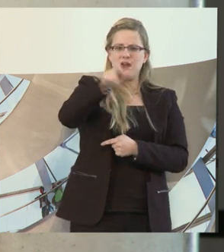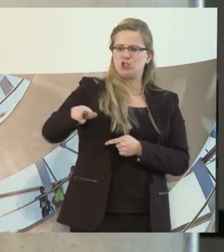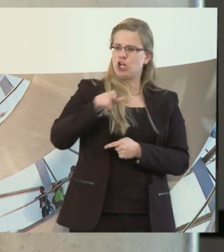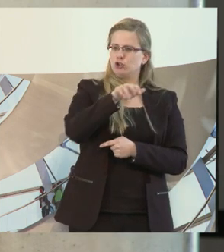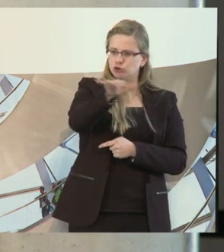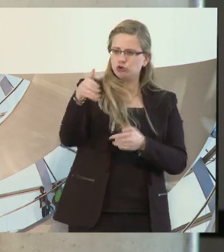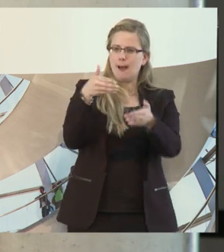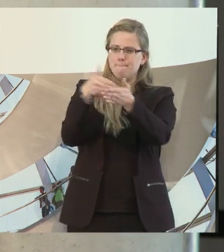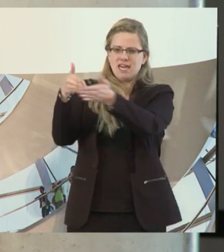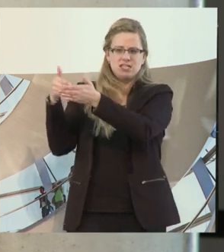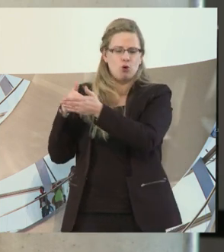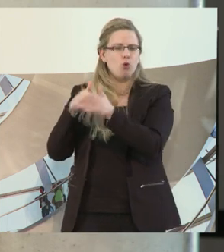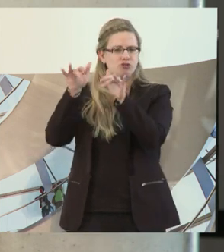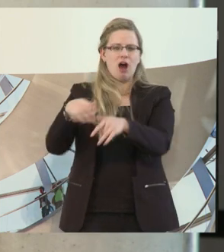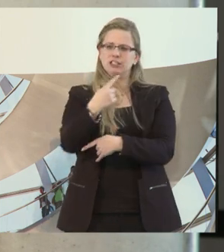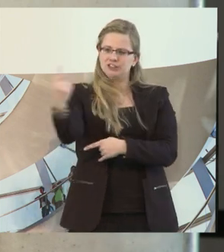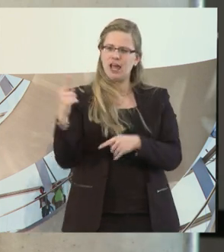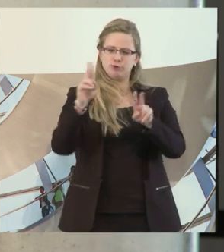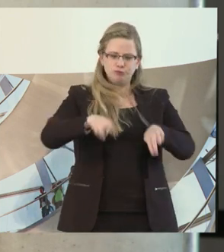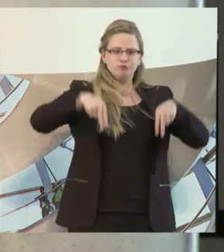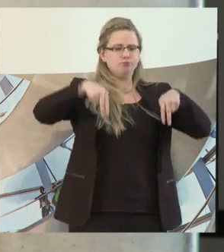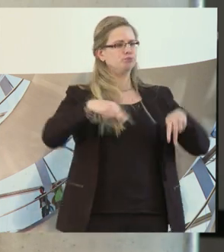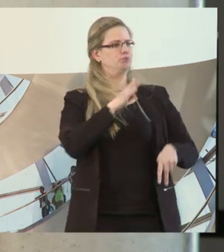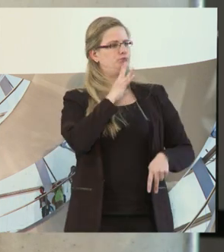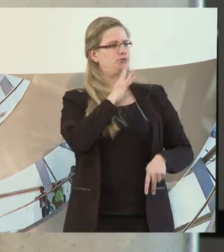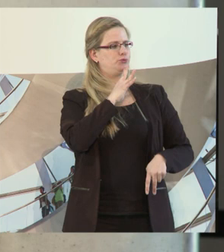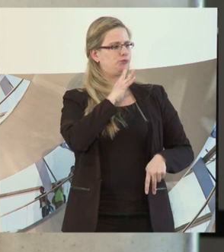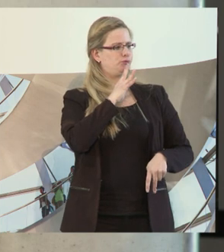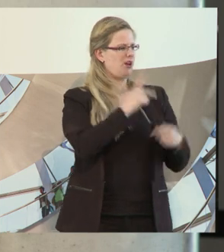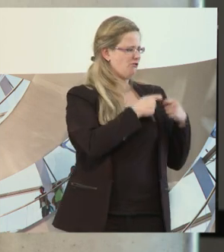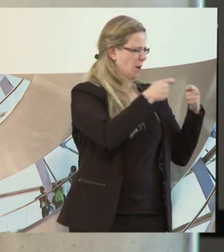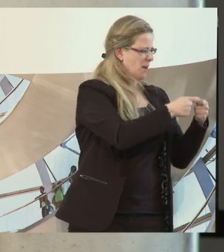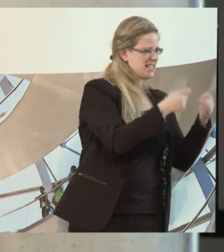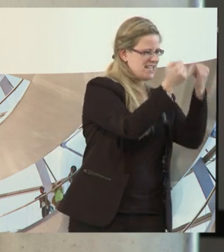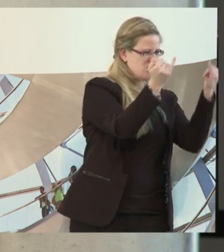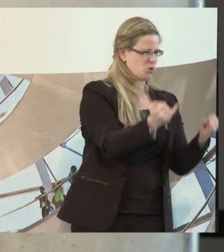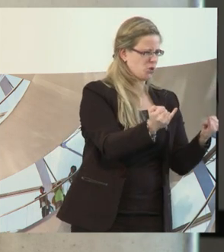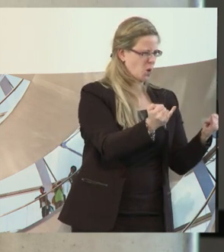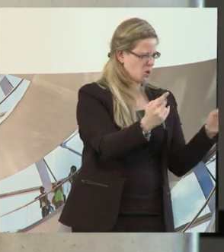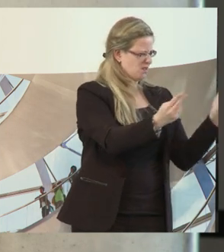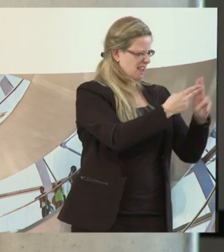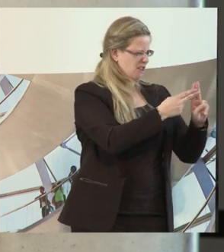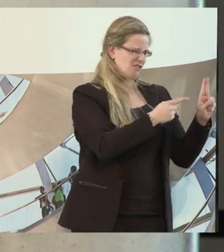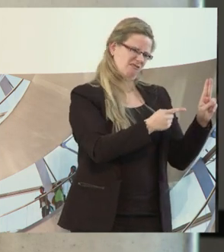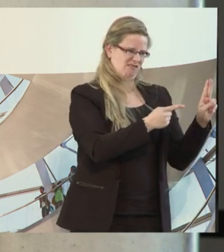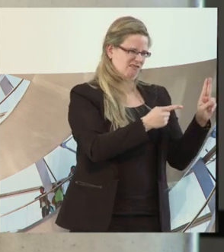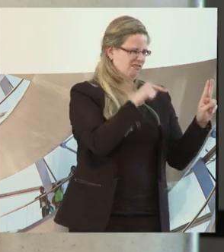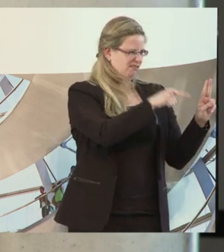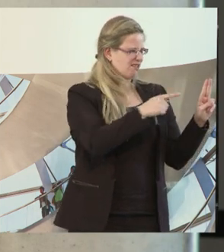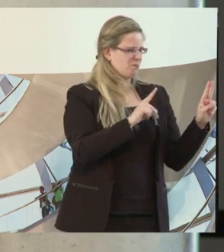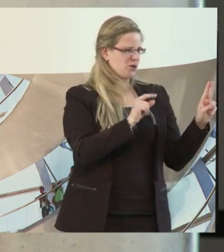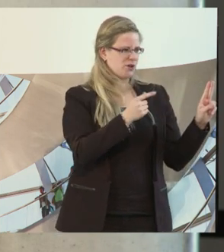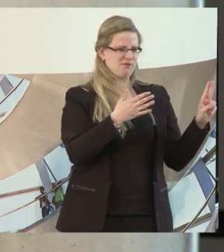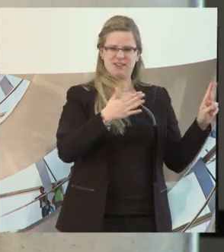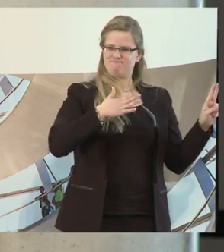eher nicht Verbände oder Institutionen. Weil dann habe ich immer das Gefühl, wenn Verbände und Institutionen dort zur Sprache kommen, dass